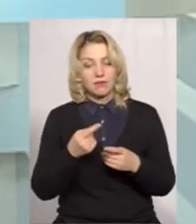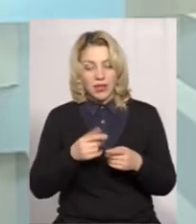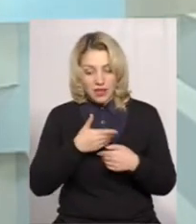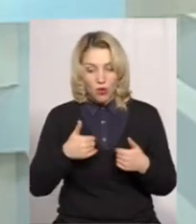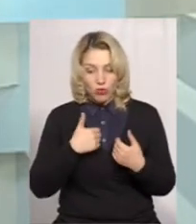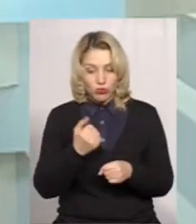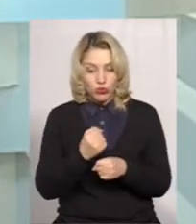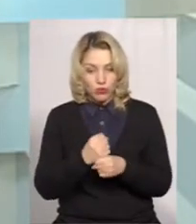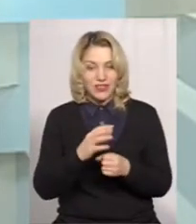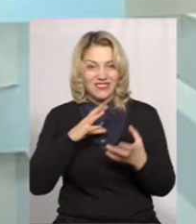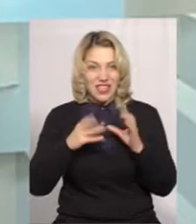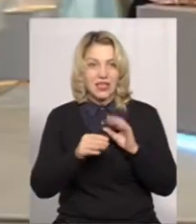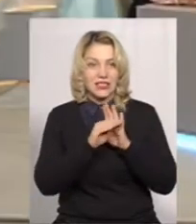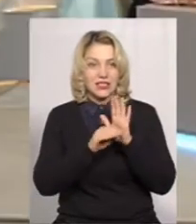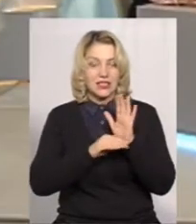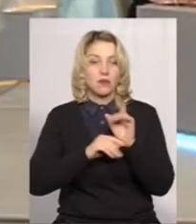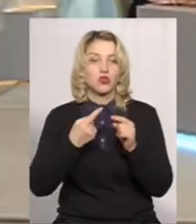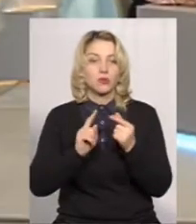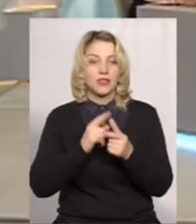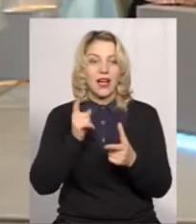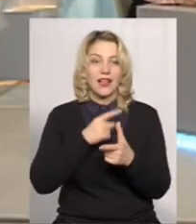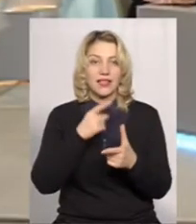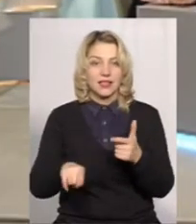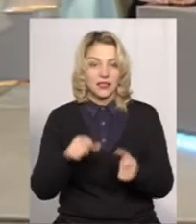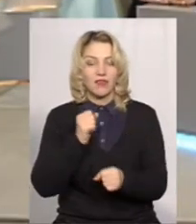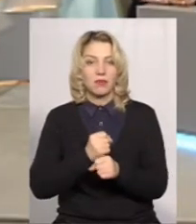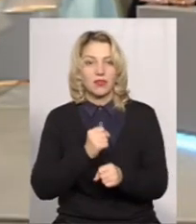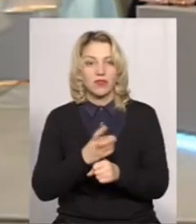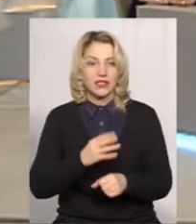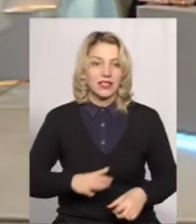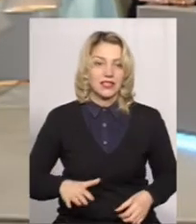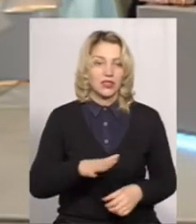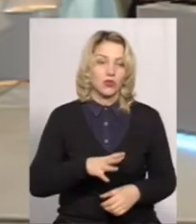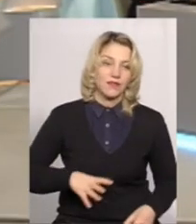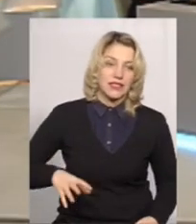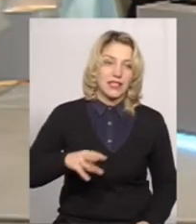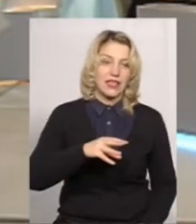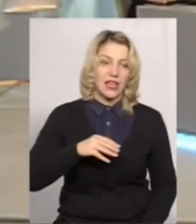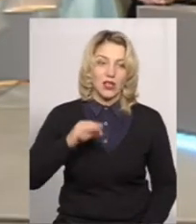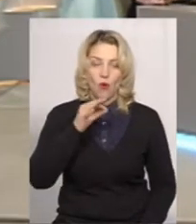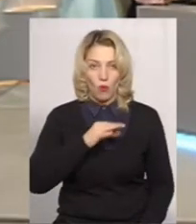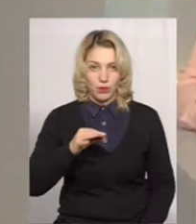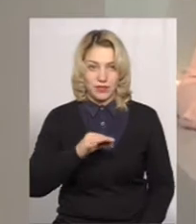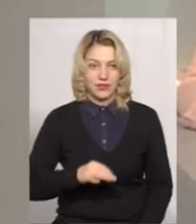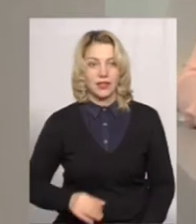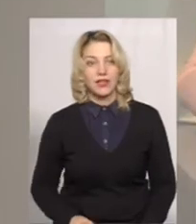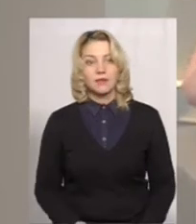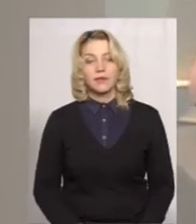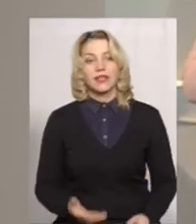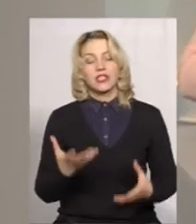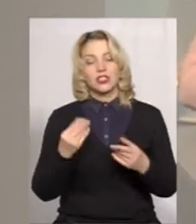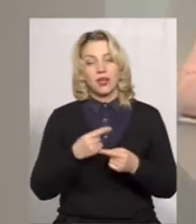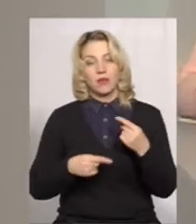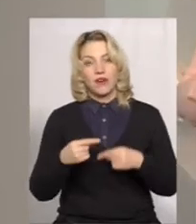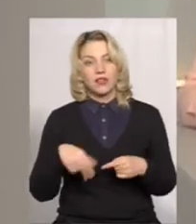взагалі систему, щоб ця альтернатива працювала на території всієї області. Ну, повернемося ще